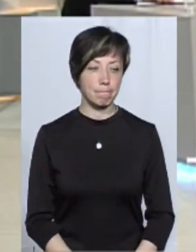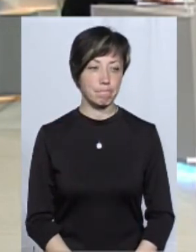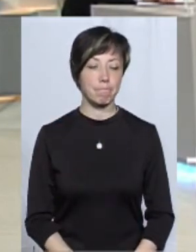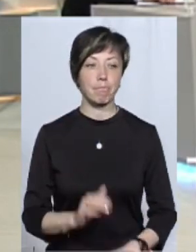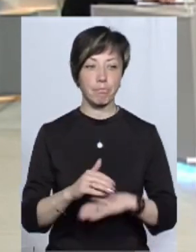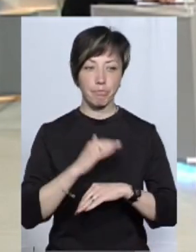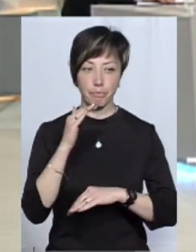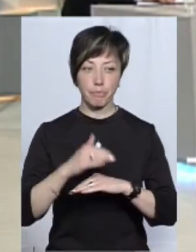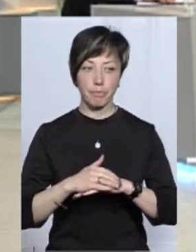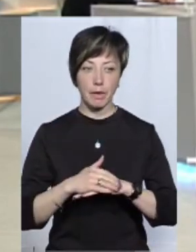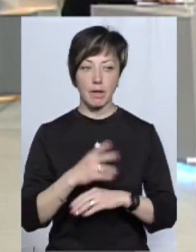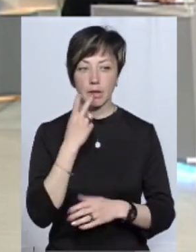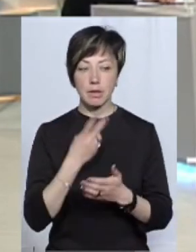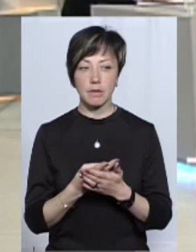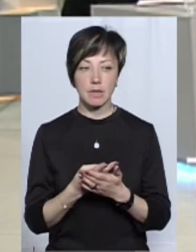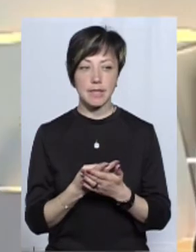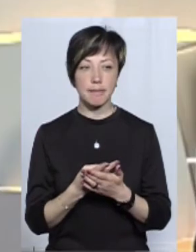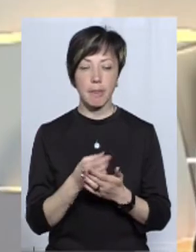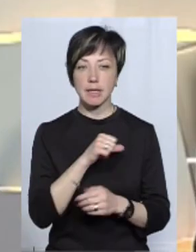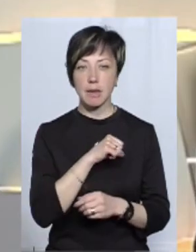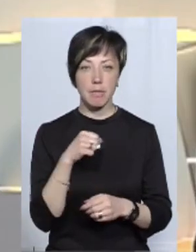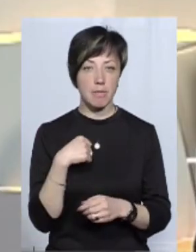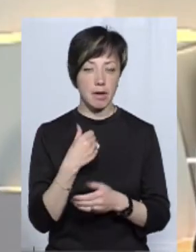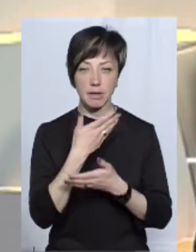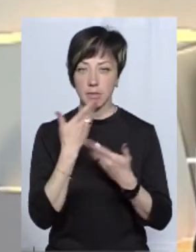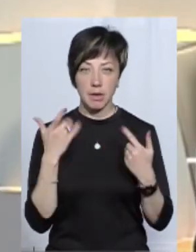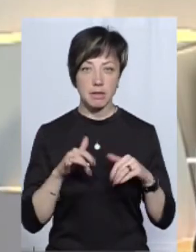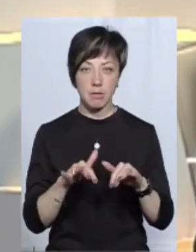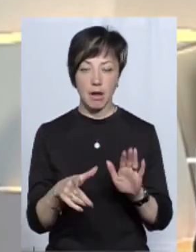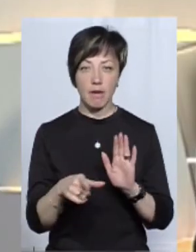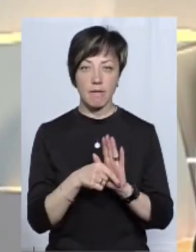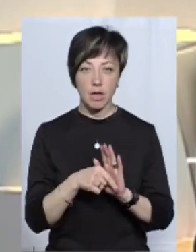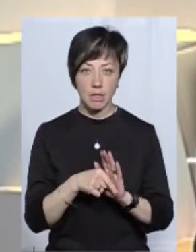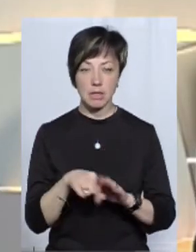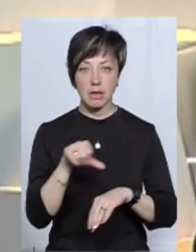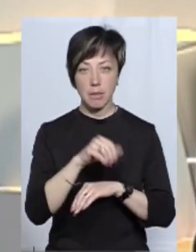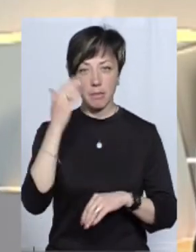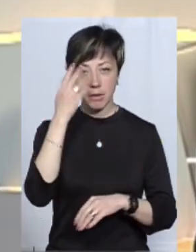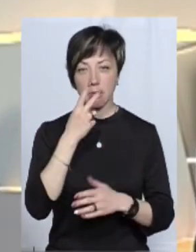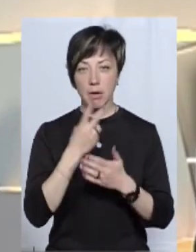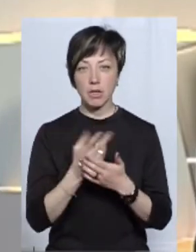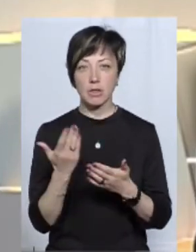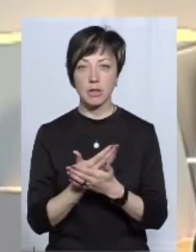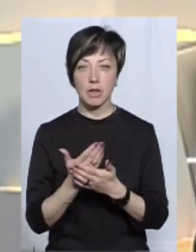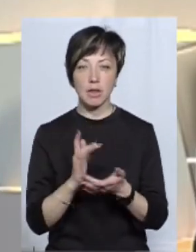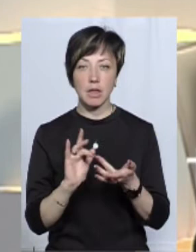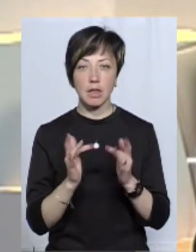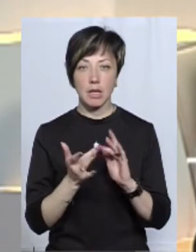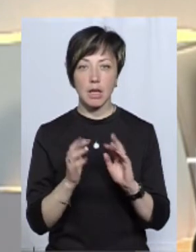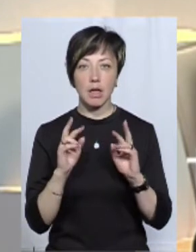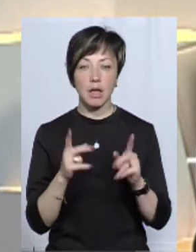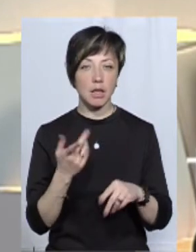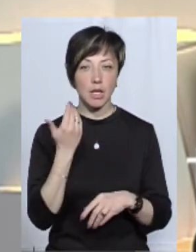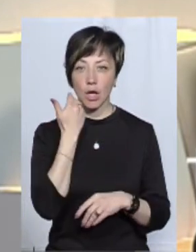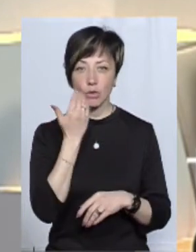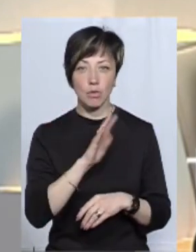Доброго вечора. Дивіться, сама безпосередньо не маю справи з митниками, але бачила ролики в Ютубі, як митники,